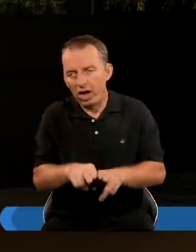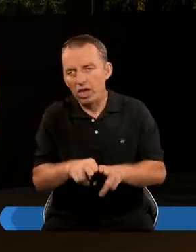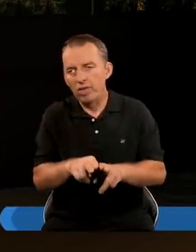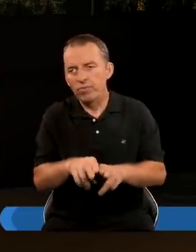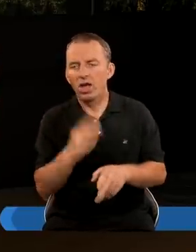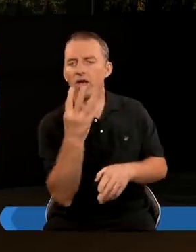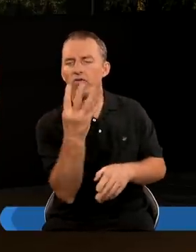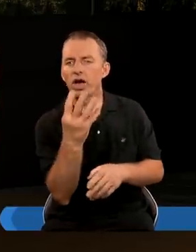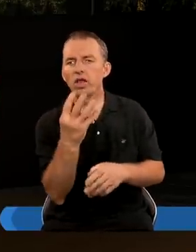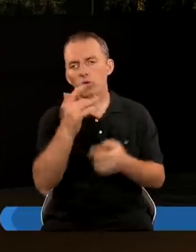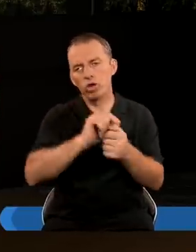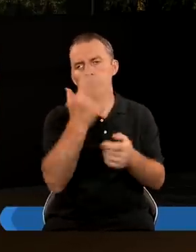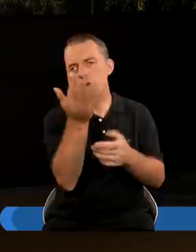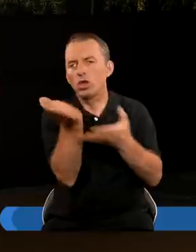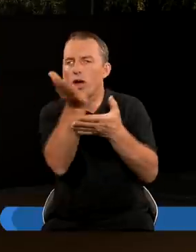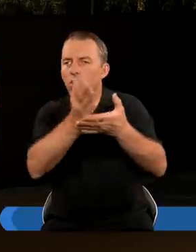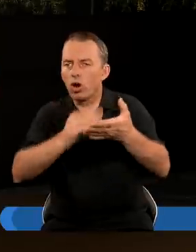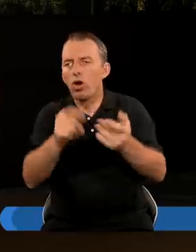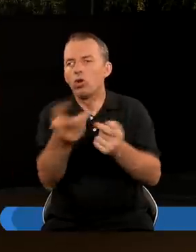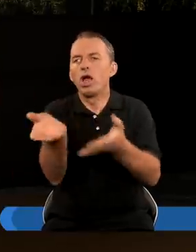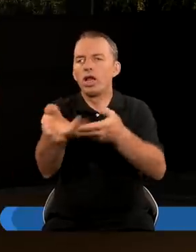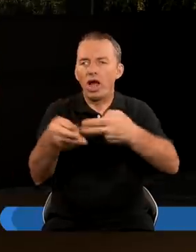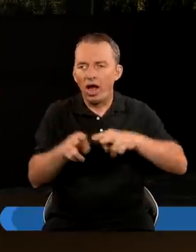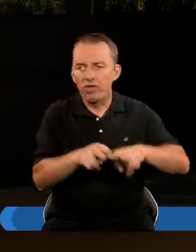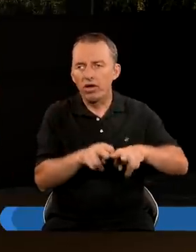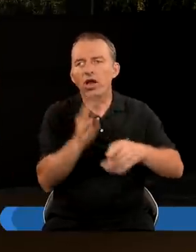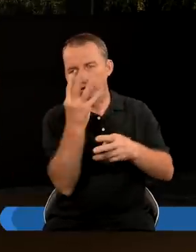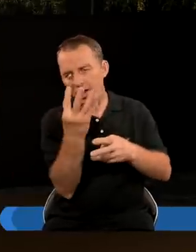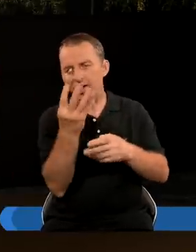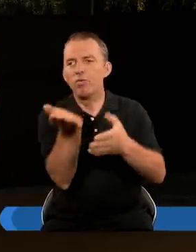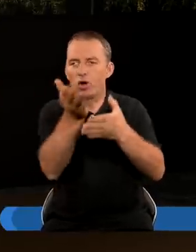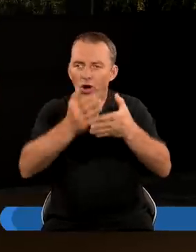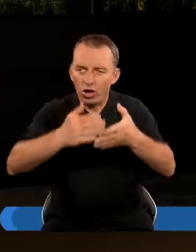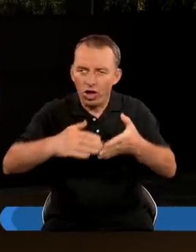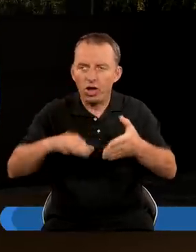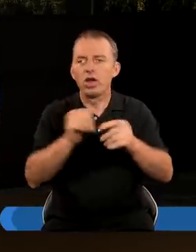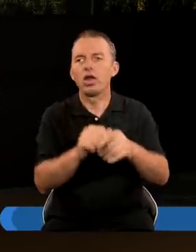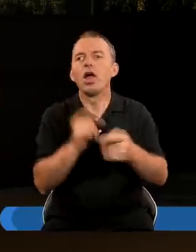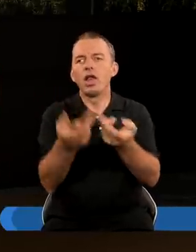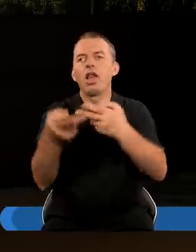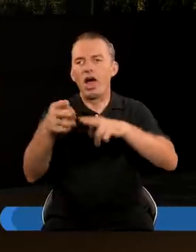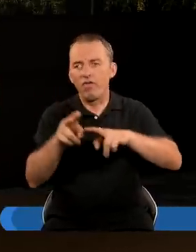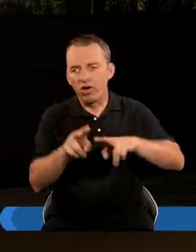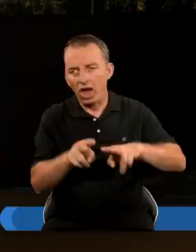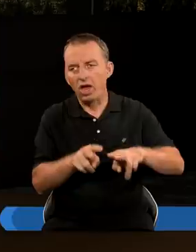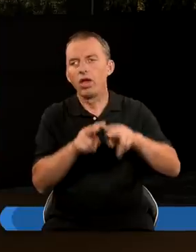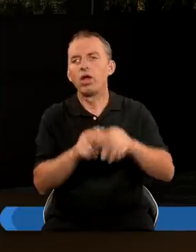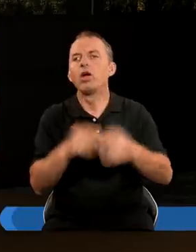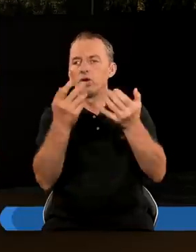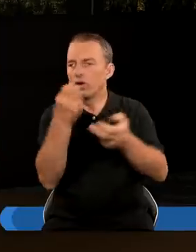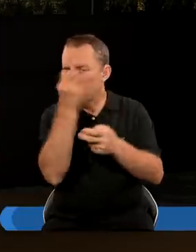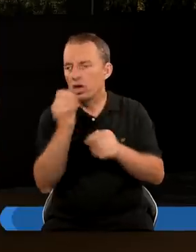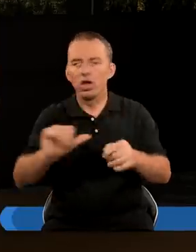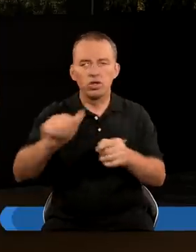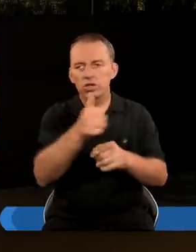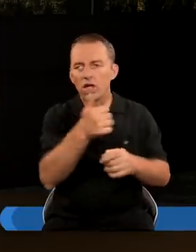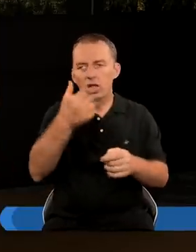Podajże w czwartym czy piątym rozdziale On się nawraca W czwartym W czwartym rozdziale on się nawraca Ale co